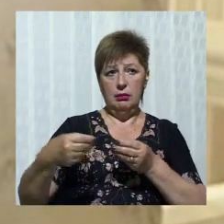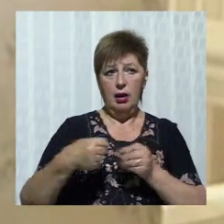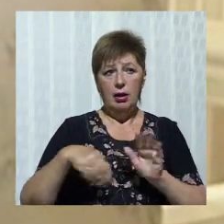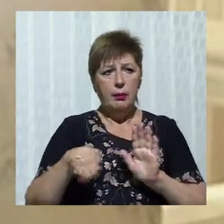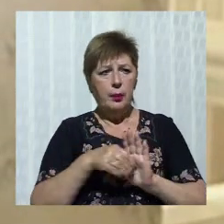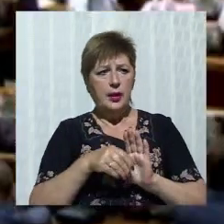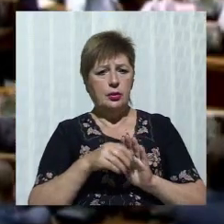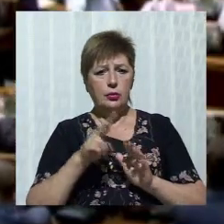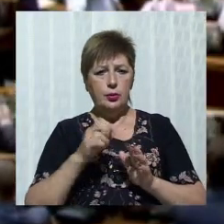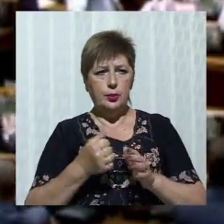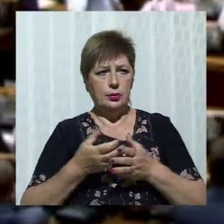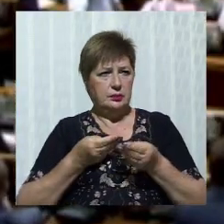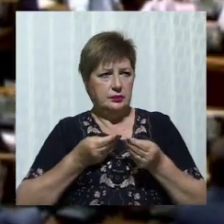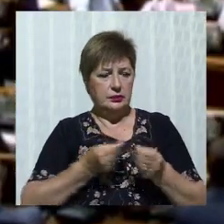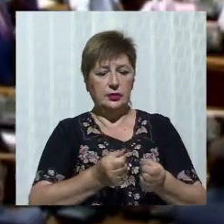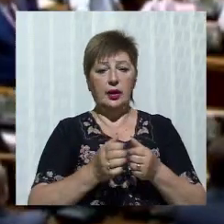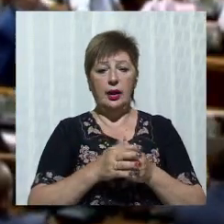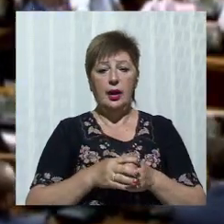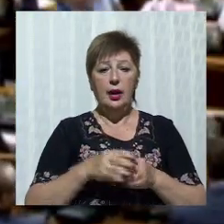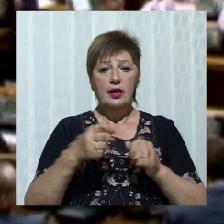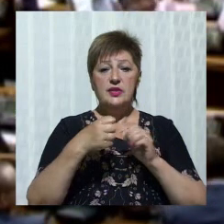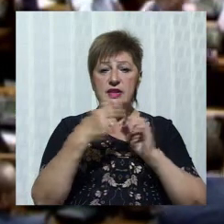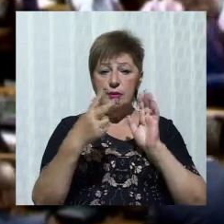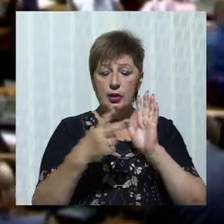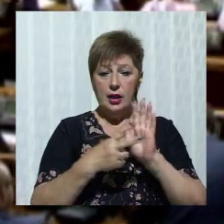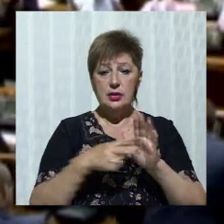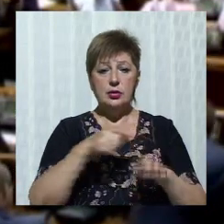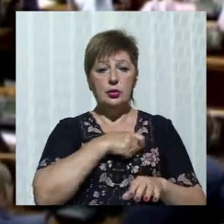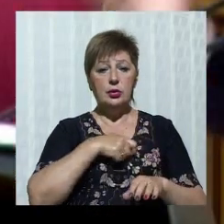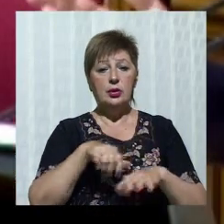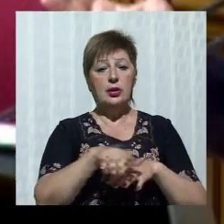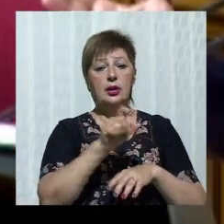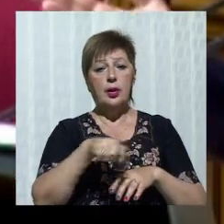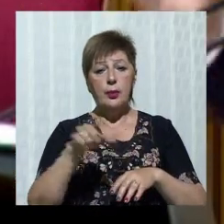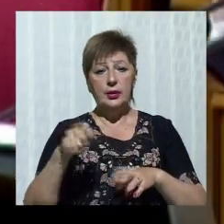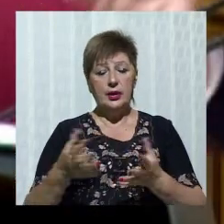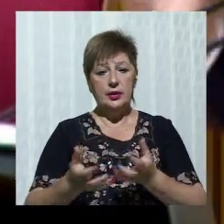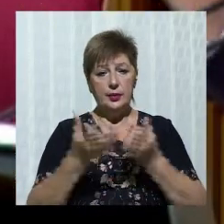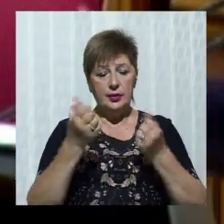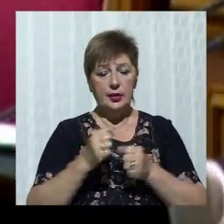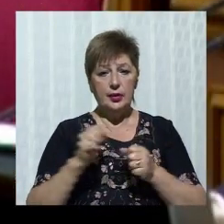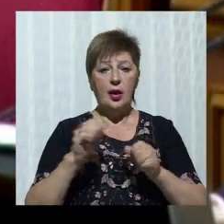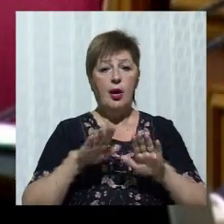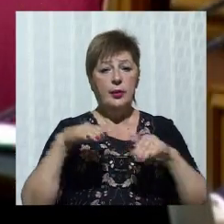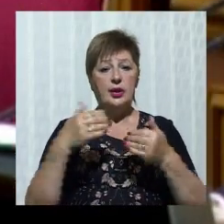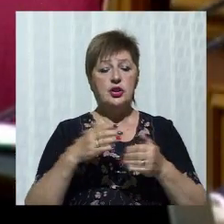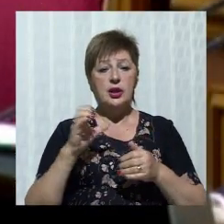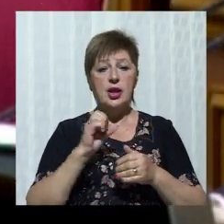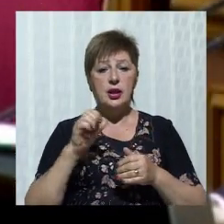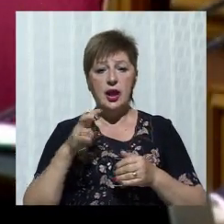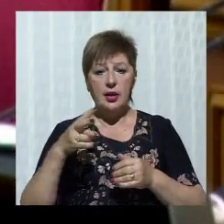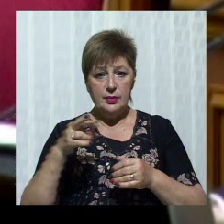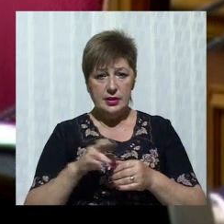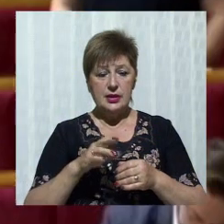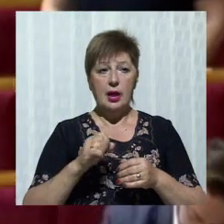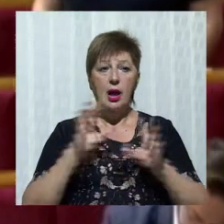адміністративного тиску. У 2017-му народні депутати підтримали в першому читанні проєкт Леоніда Ємця, який передбачав відкриті списки, однак